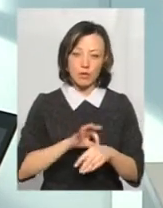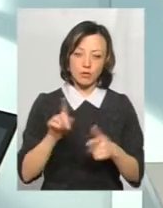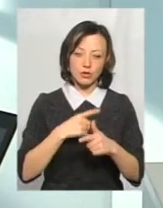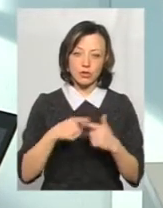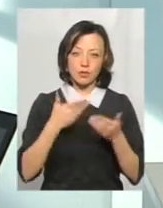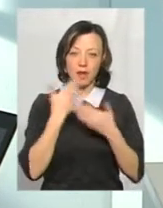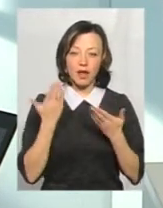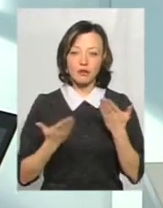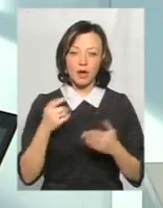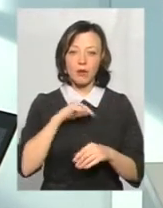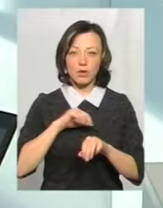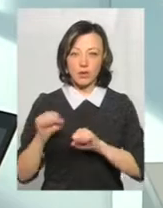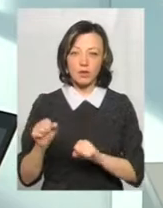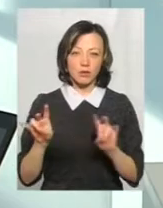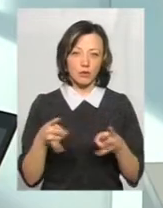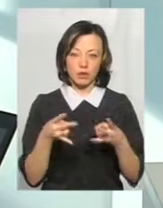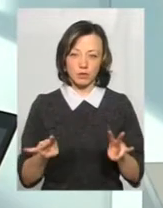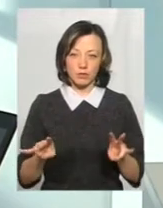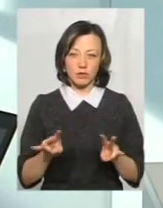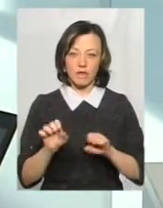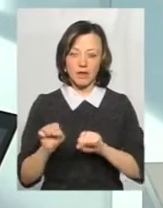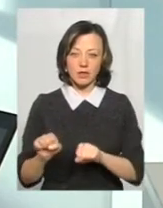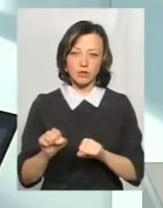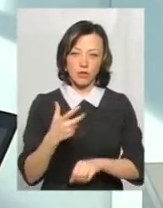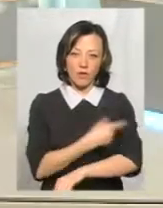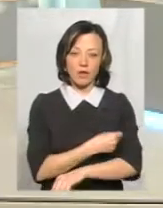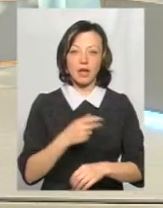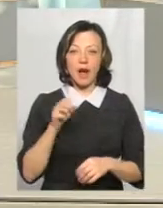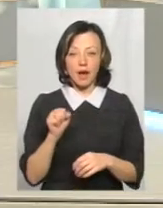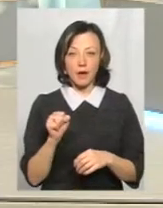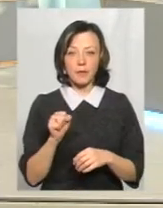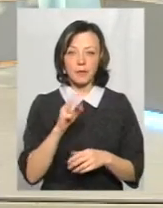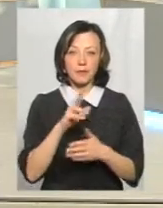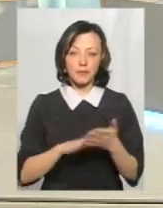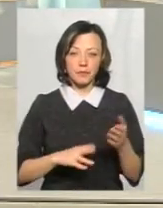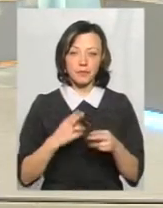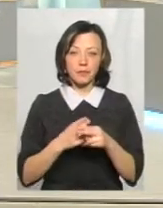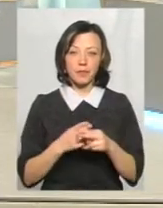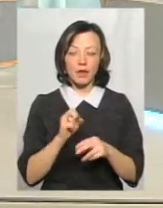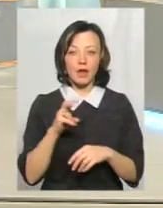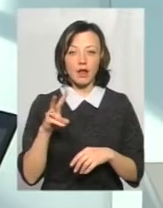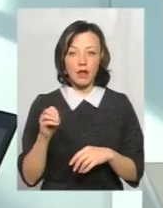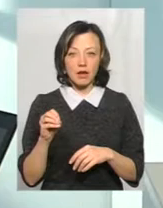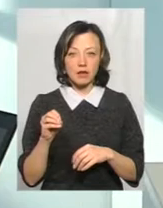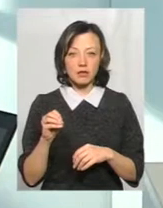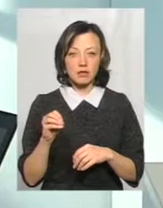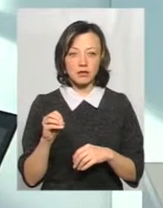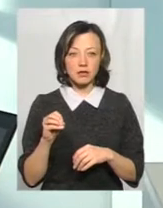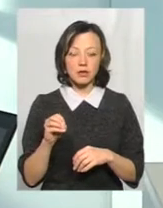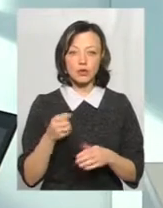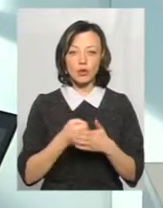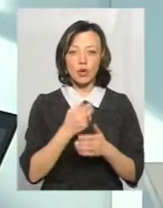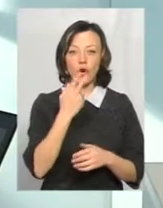нема. Якщо імунітет, то до ній не потрібно вакцинуватися. А до, я перепрошую вас, перебуваю, але ось до